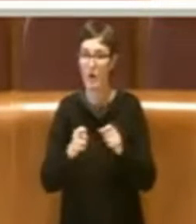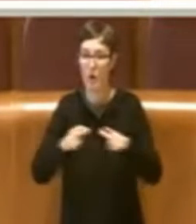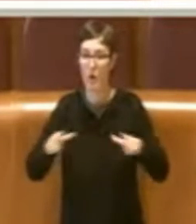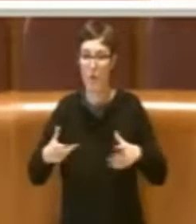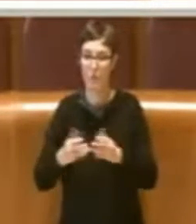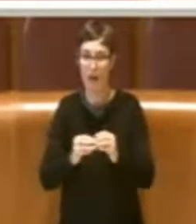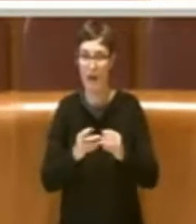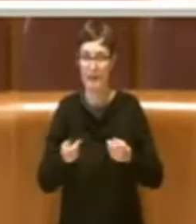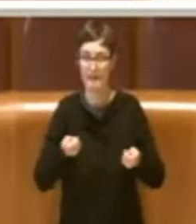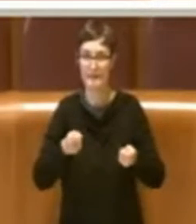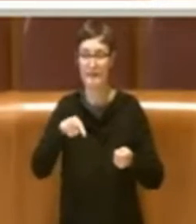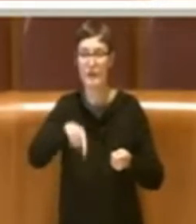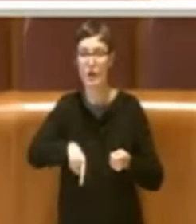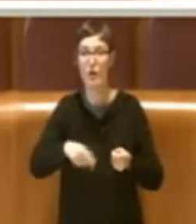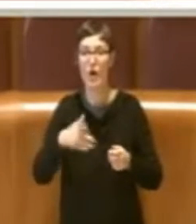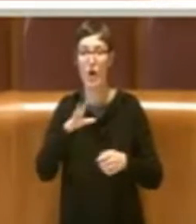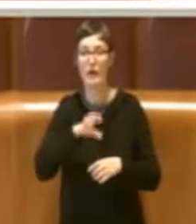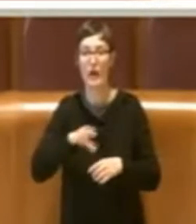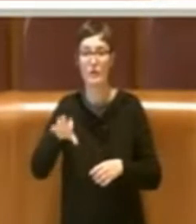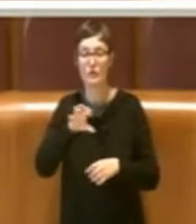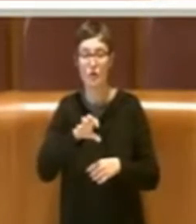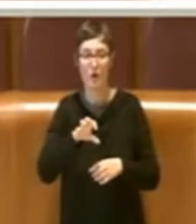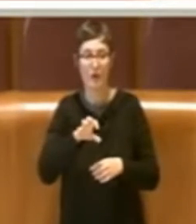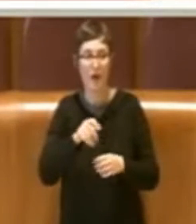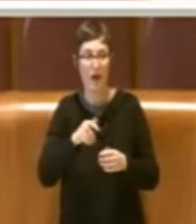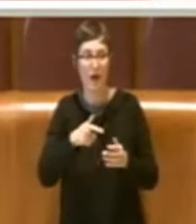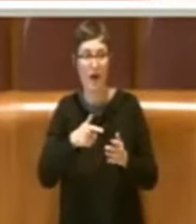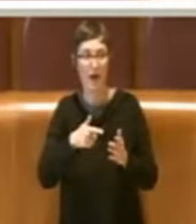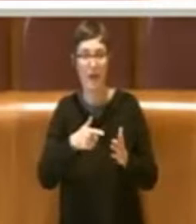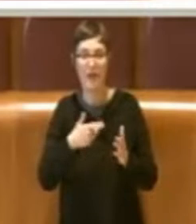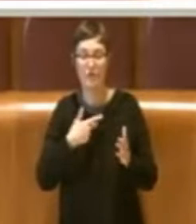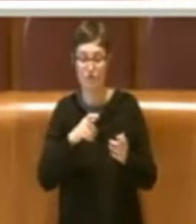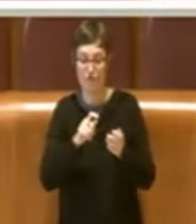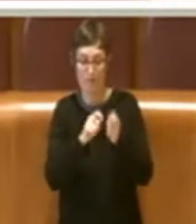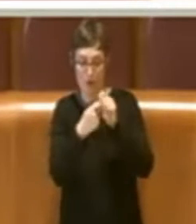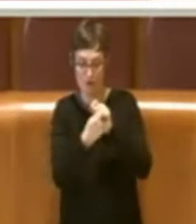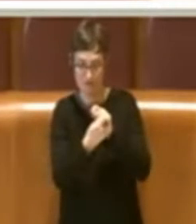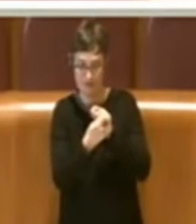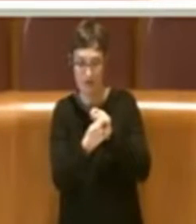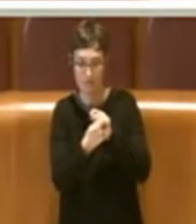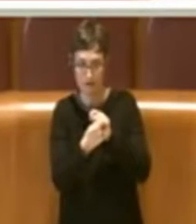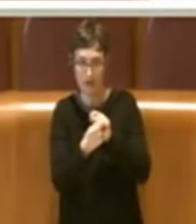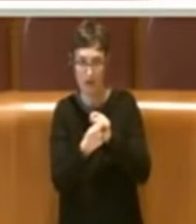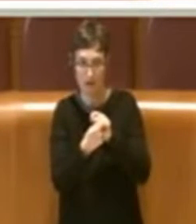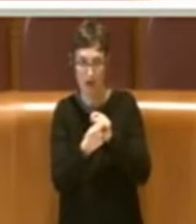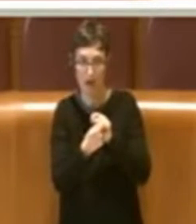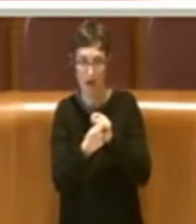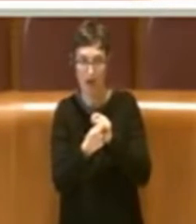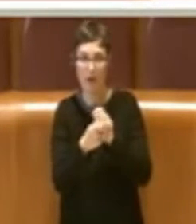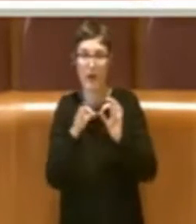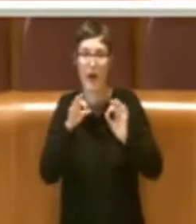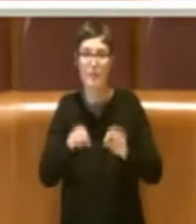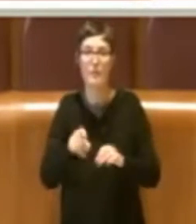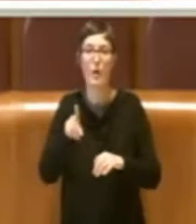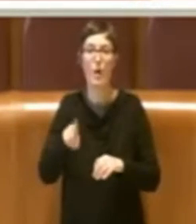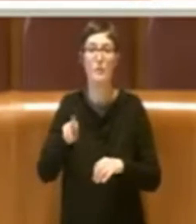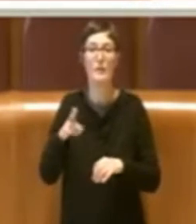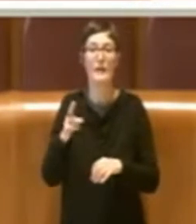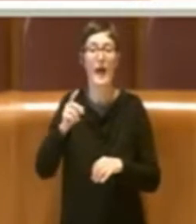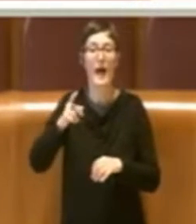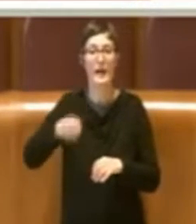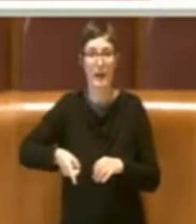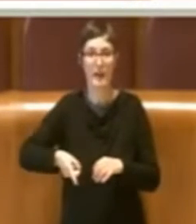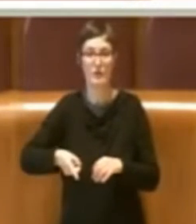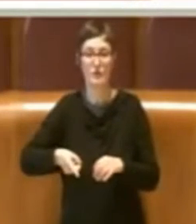la mappatura e si apporta una modifica tale che sul PRG, nella mappatura di